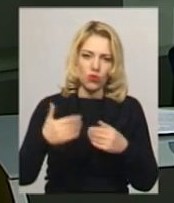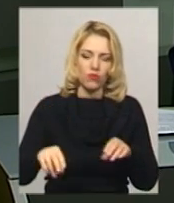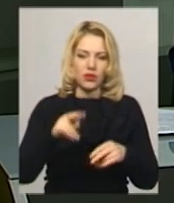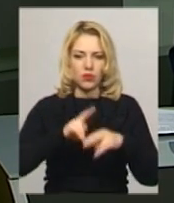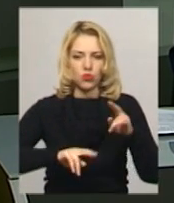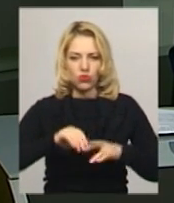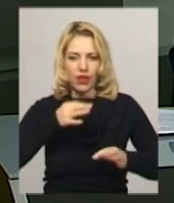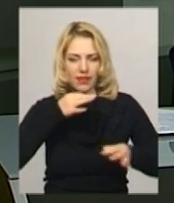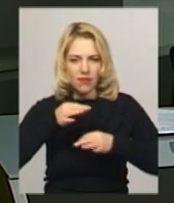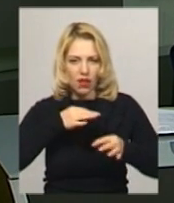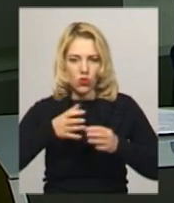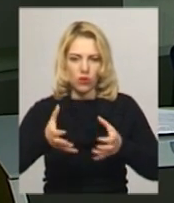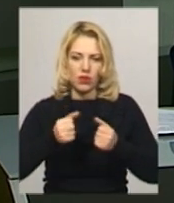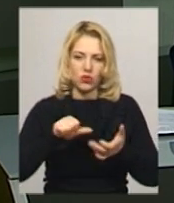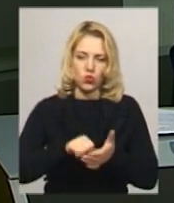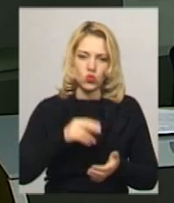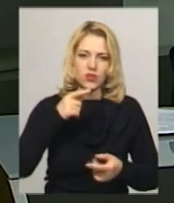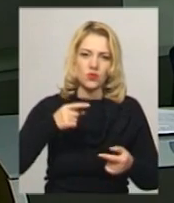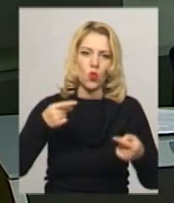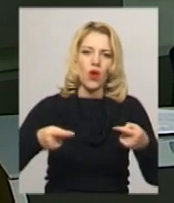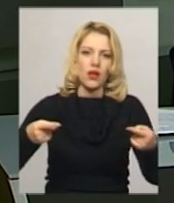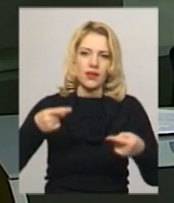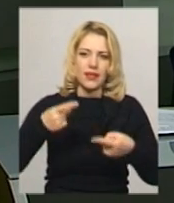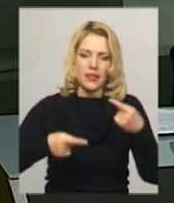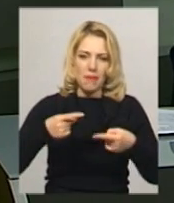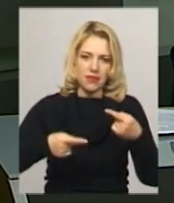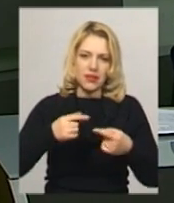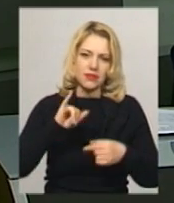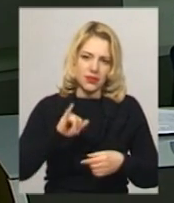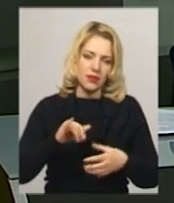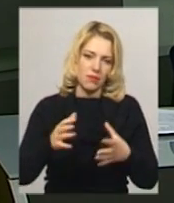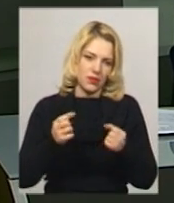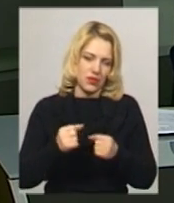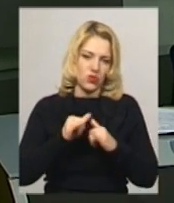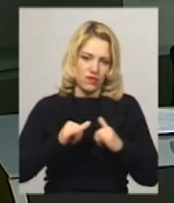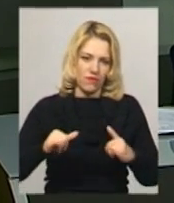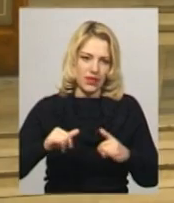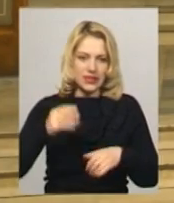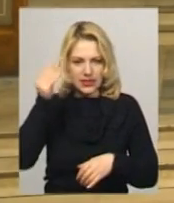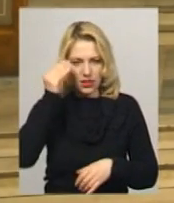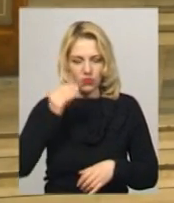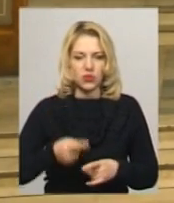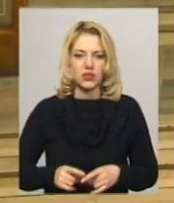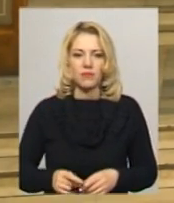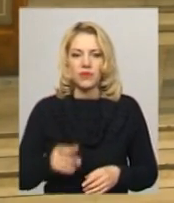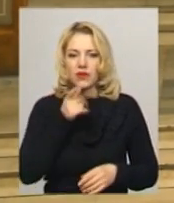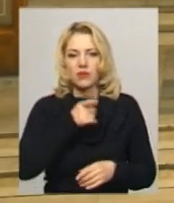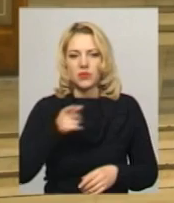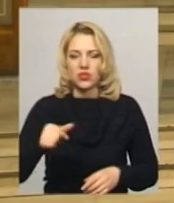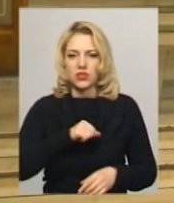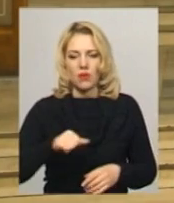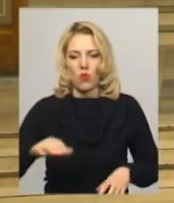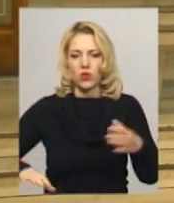конструктивні діалоги, брати участь у дебатах і розвивати комунікативні та лідерські здібності. Безпосередньо під час самого